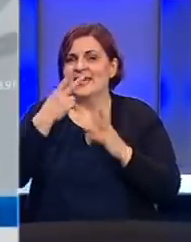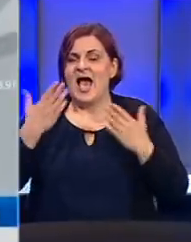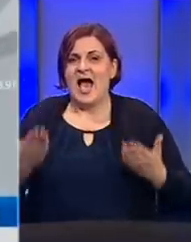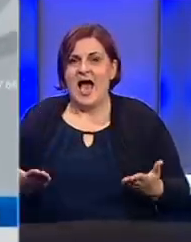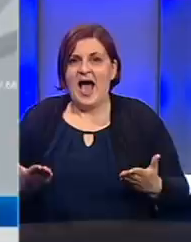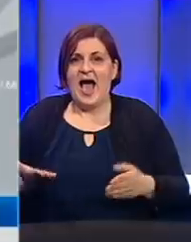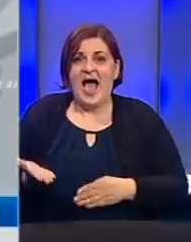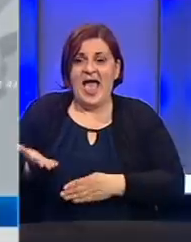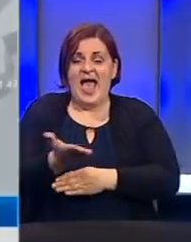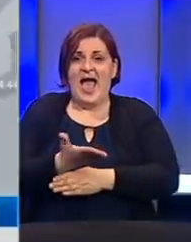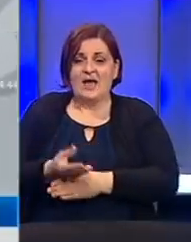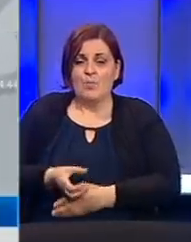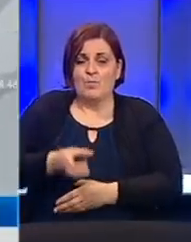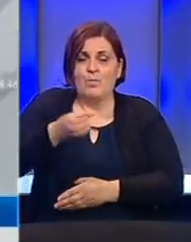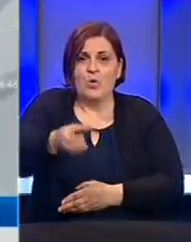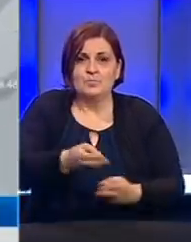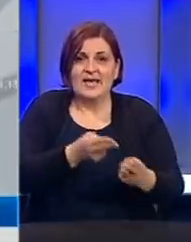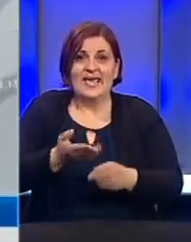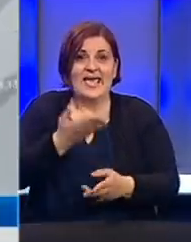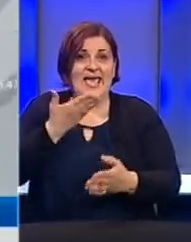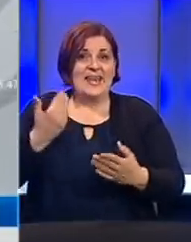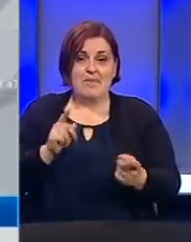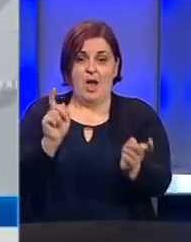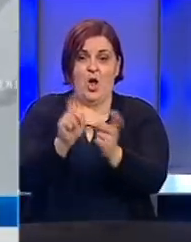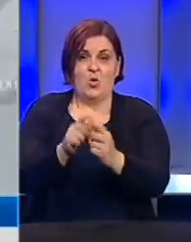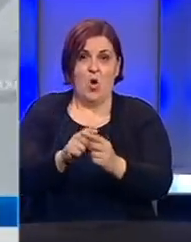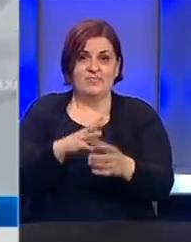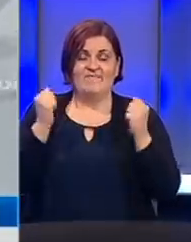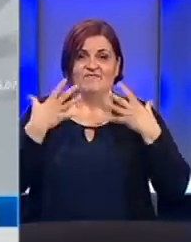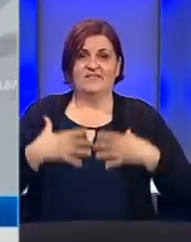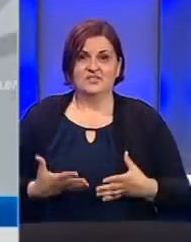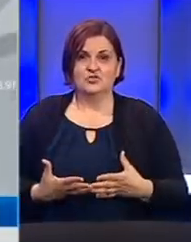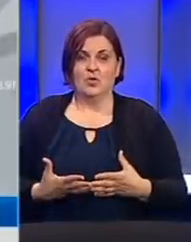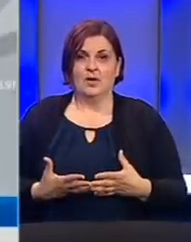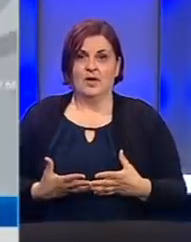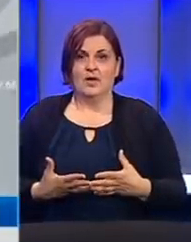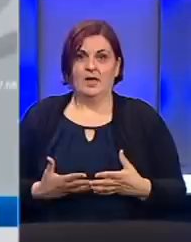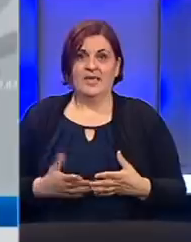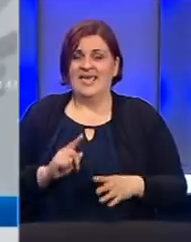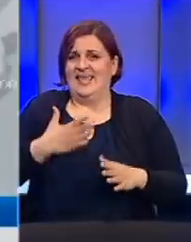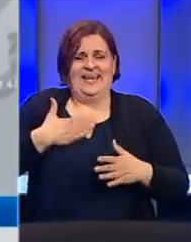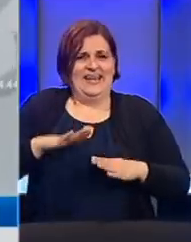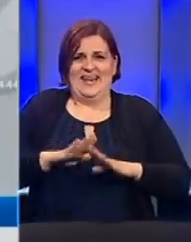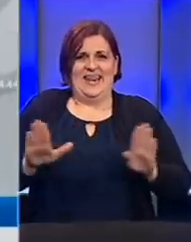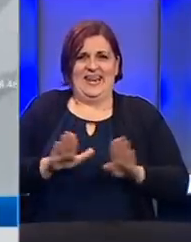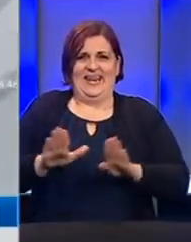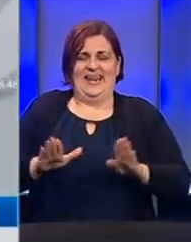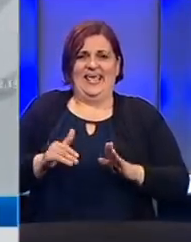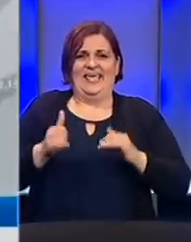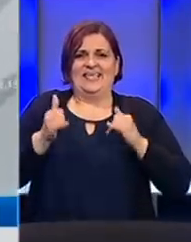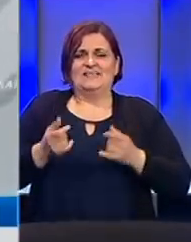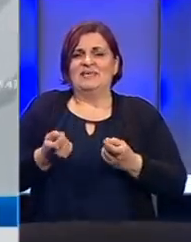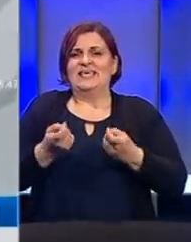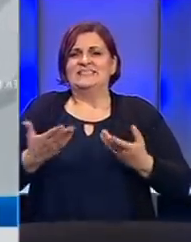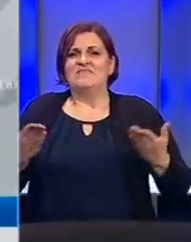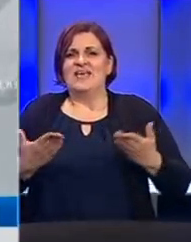da konobar kad poslužuje gosta nema nikakvog fizičkog kontakta s gostom dok ne želim sada izazvati